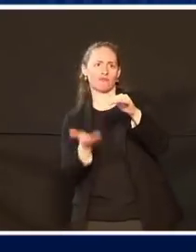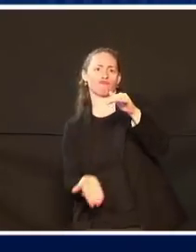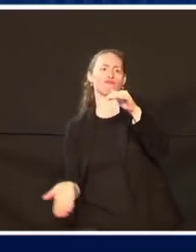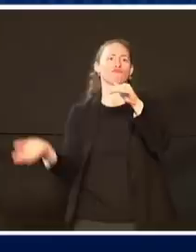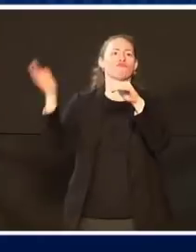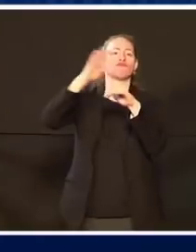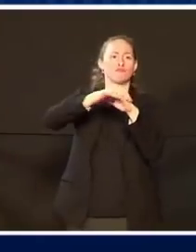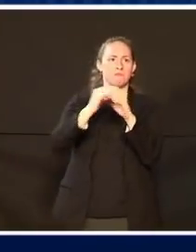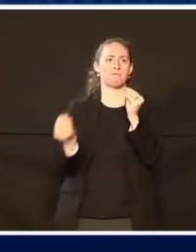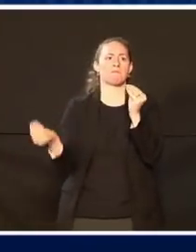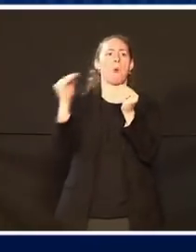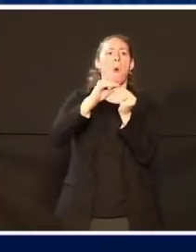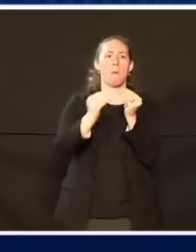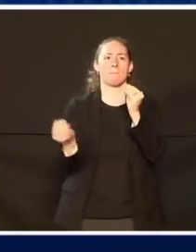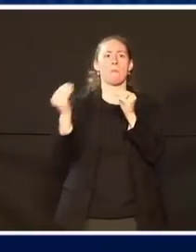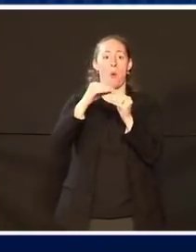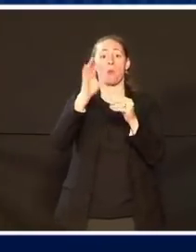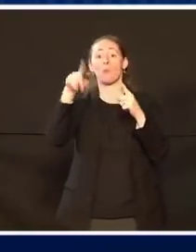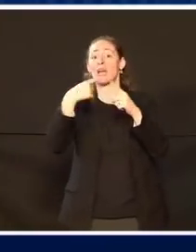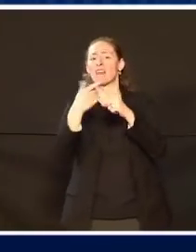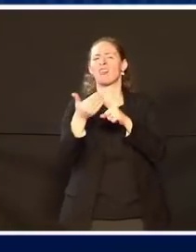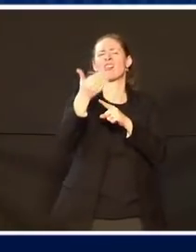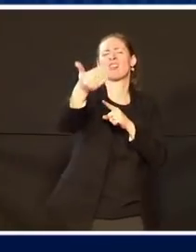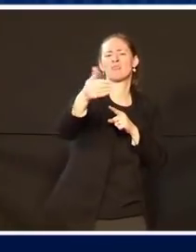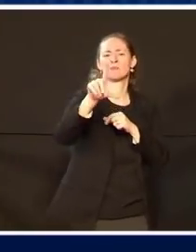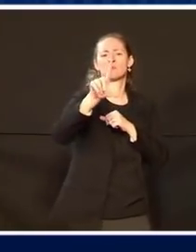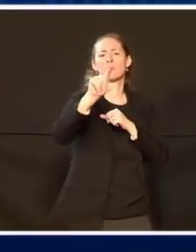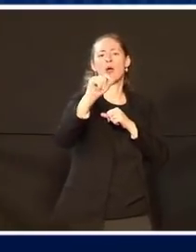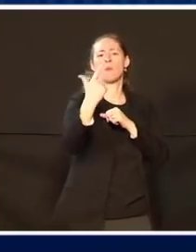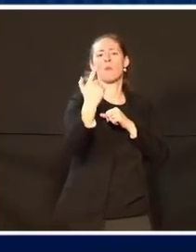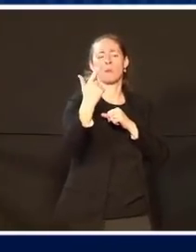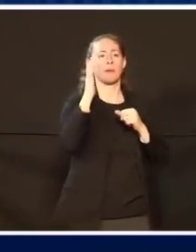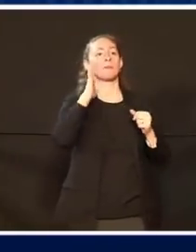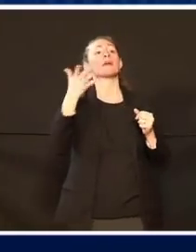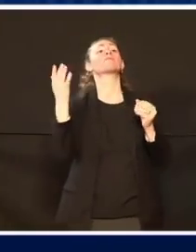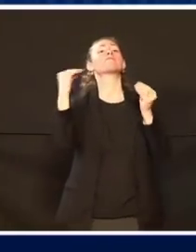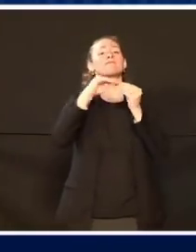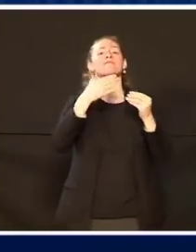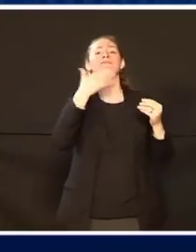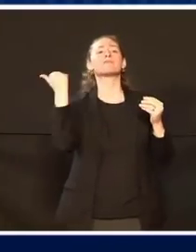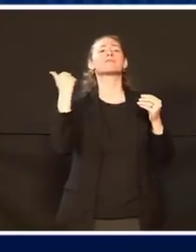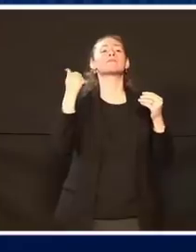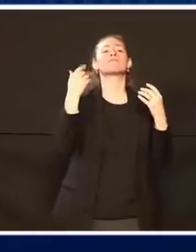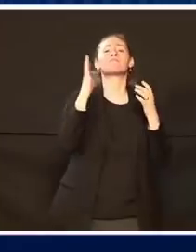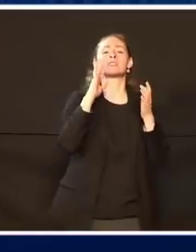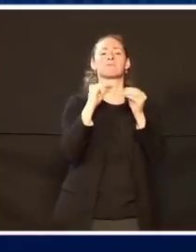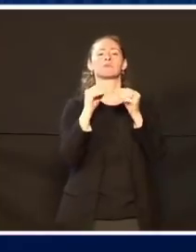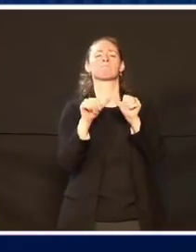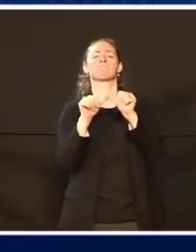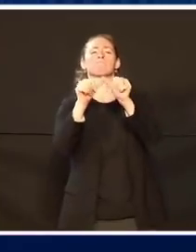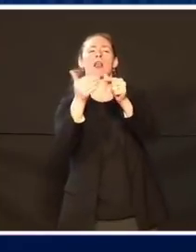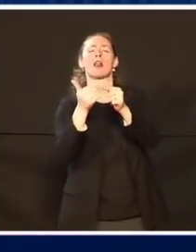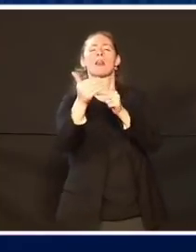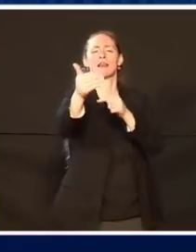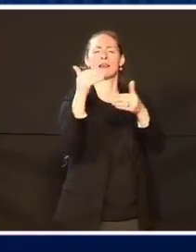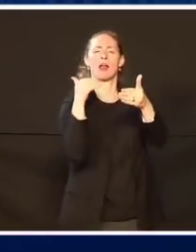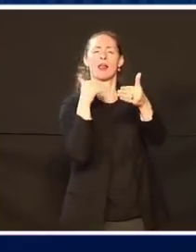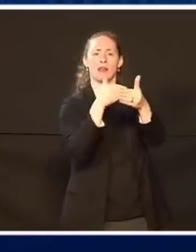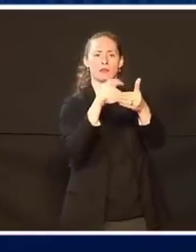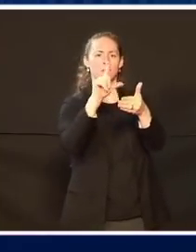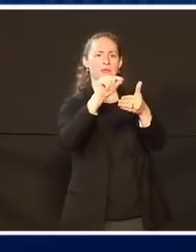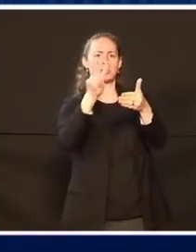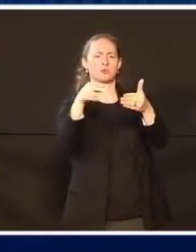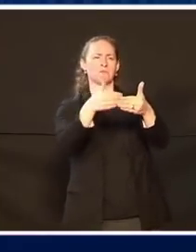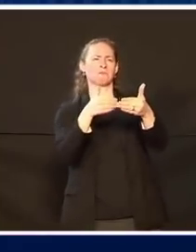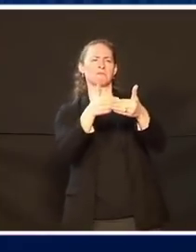das Durchschnittswachstum bis 2021 die Prognosen vor der Pandemie erreichen wird, wenn wir unseren Plan